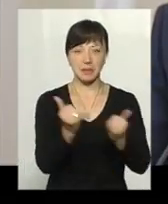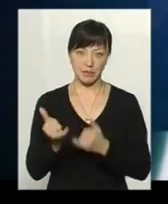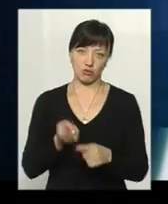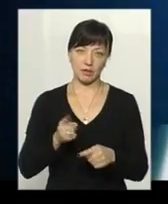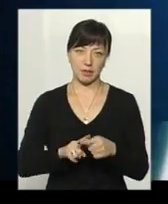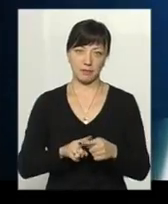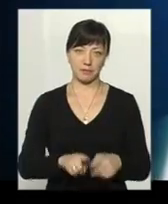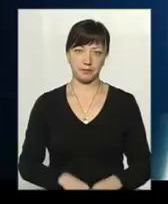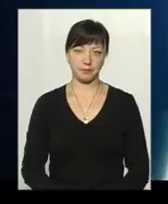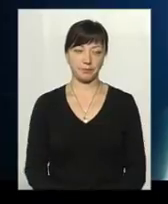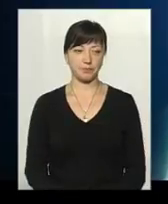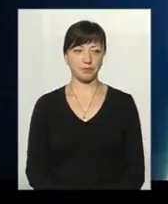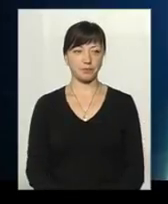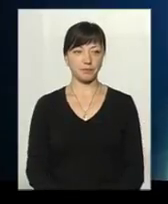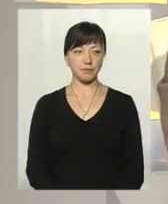це.